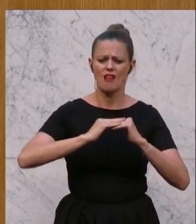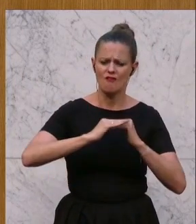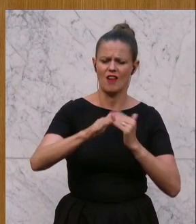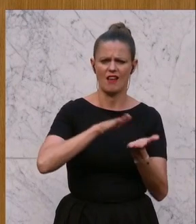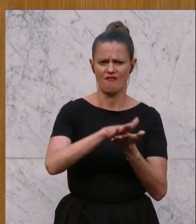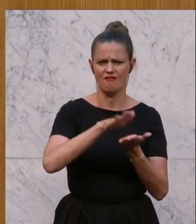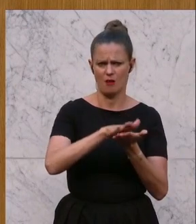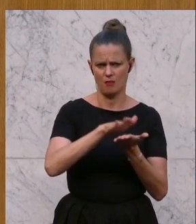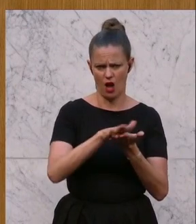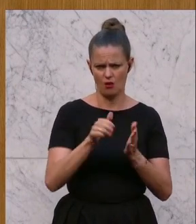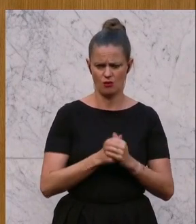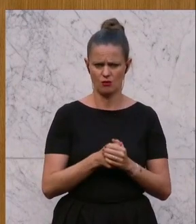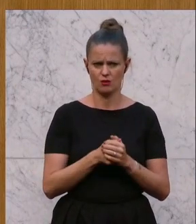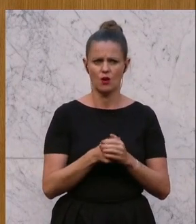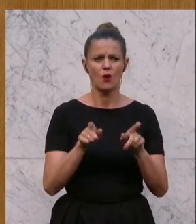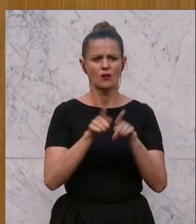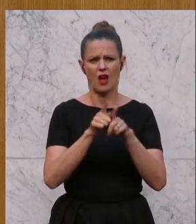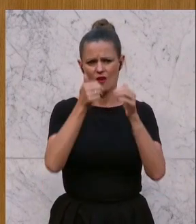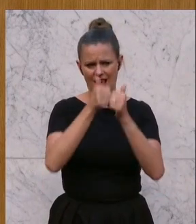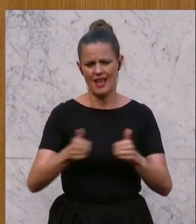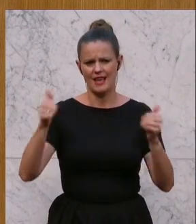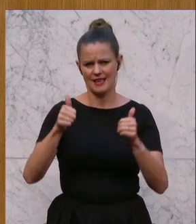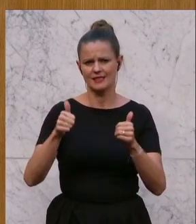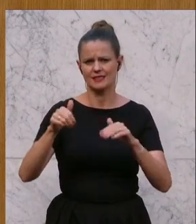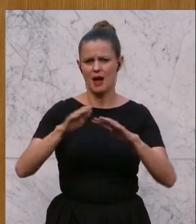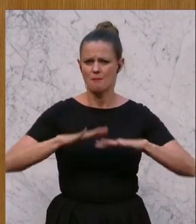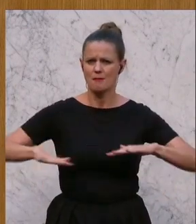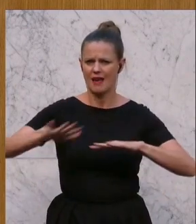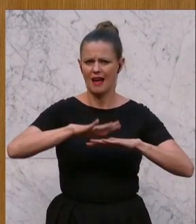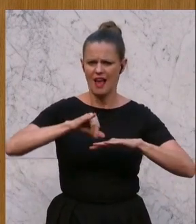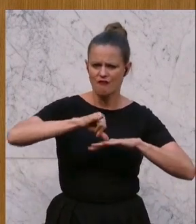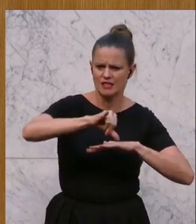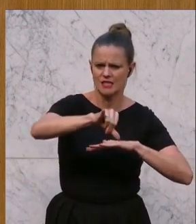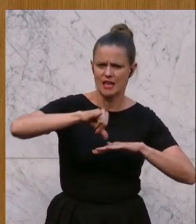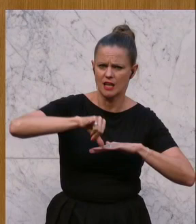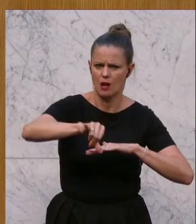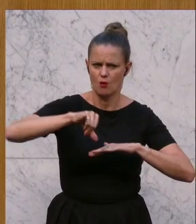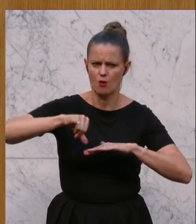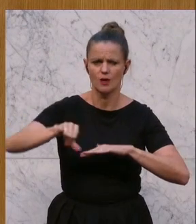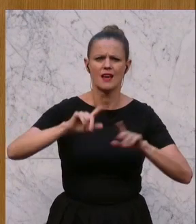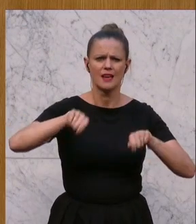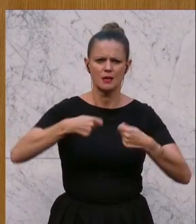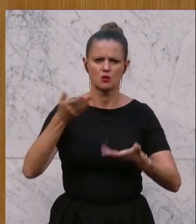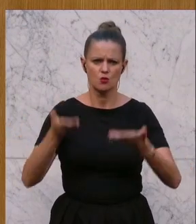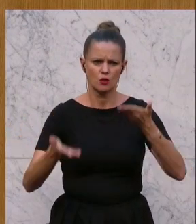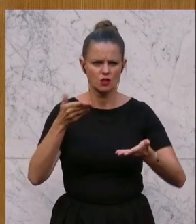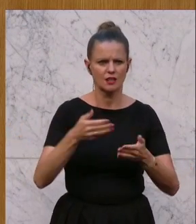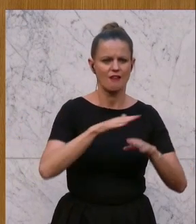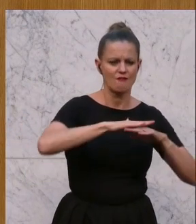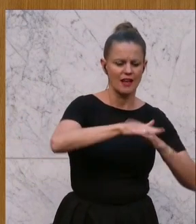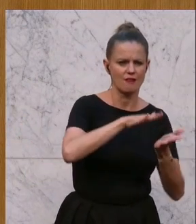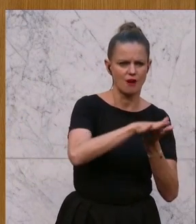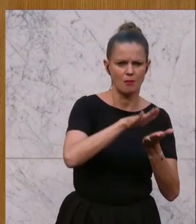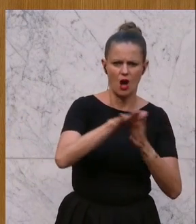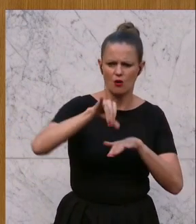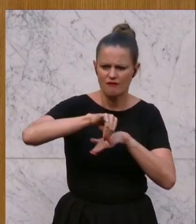und davon ein eigener Bereich, die Versiegelung. Also man unterscheidet zwischen Flächenverbrauch und Versiegelung. Auch zu hohe